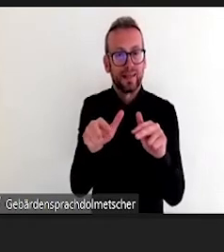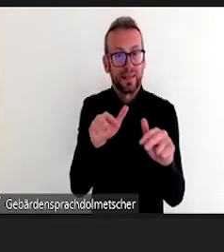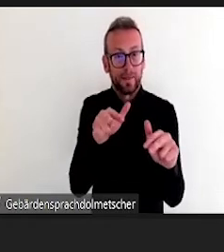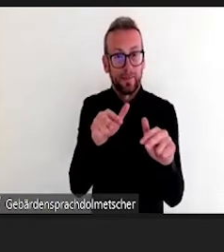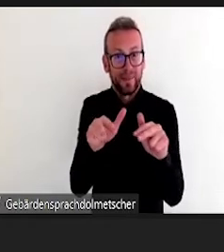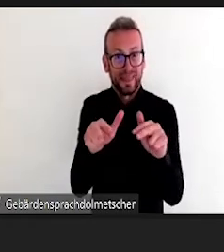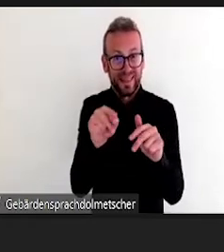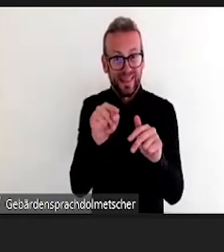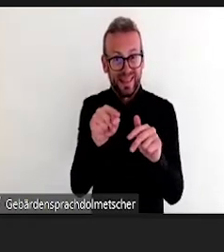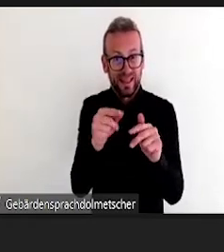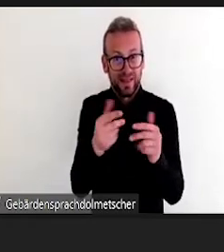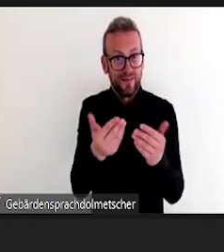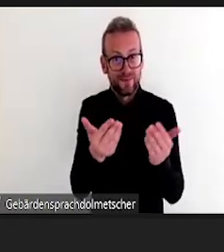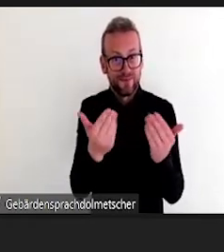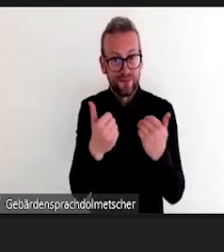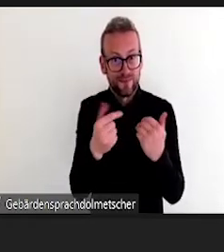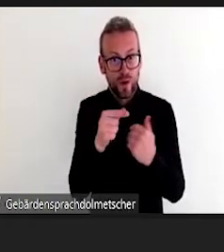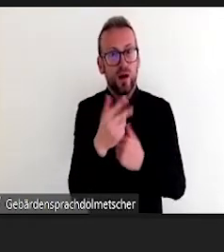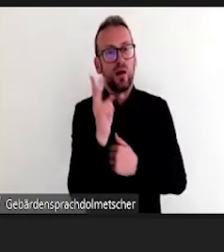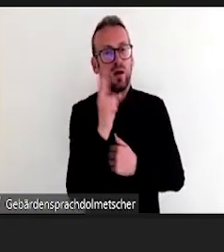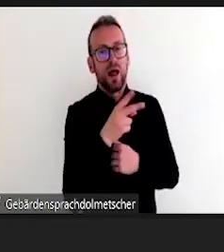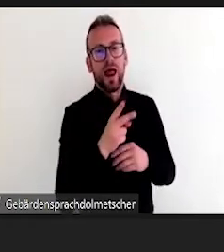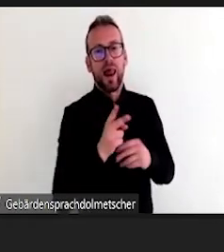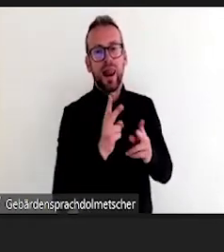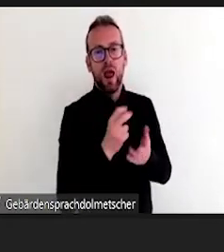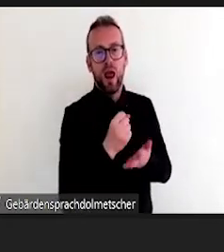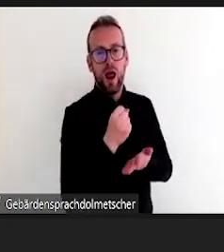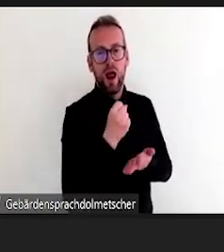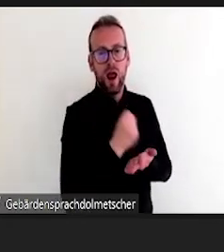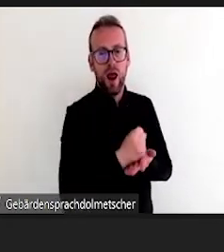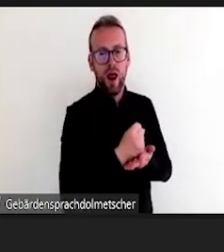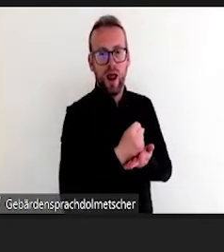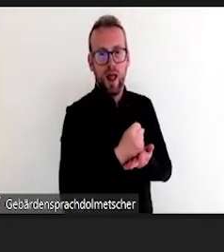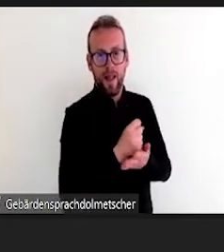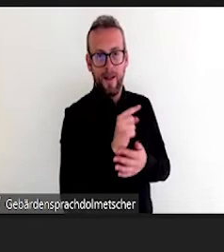deglusiv stattfinden, wie kann man die überhaupt erstmal erschaffen.